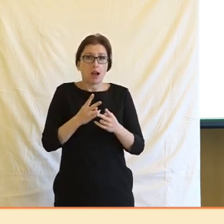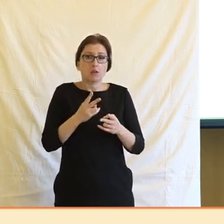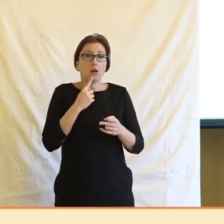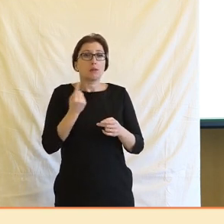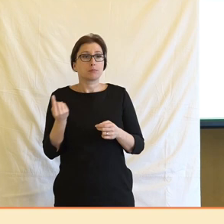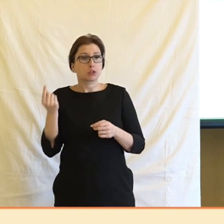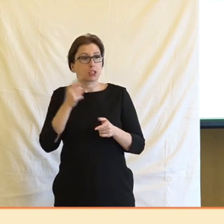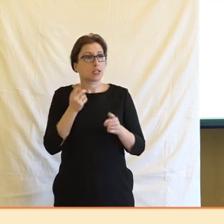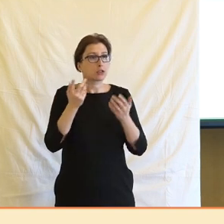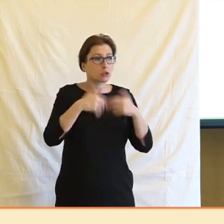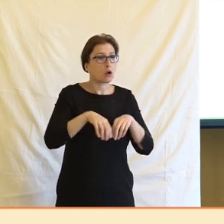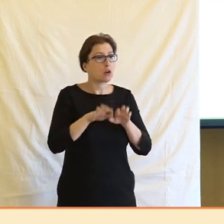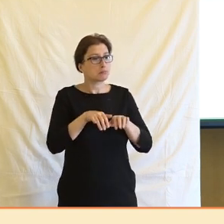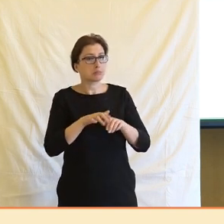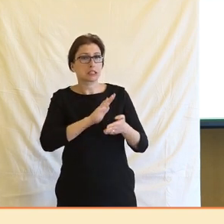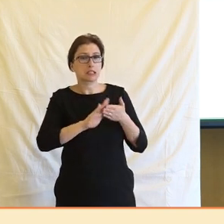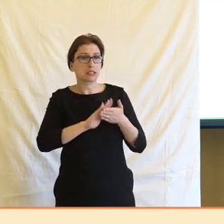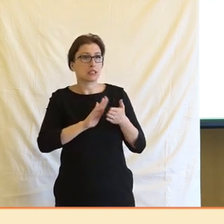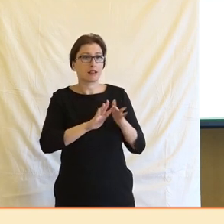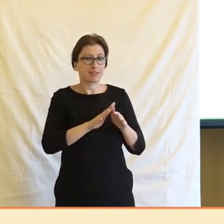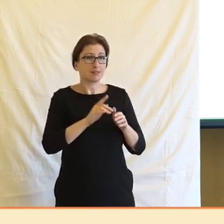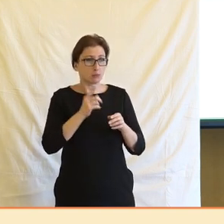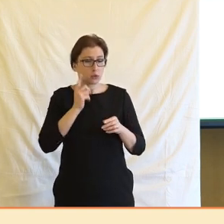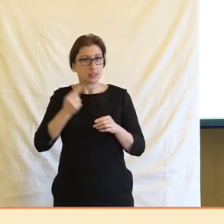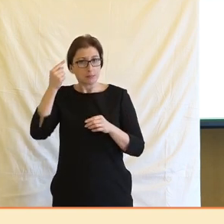vstoupnout ke stroji a nabouchat tam to, co je potřeba.